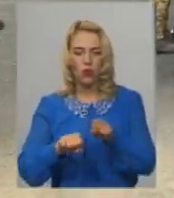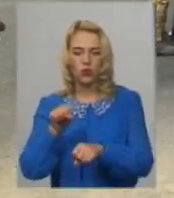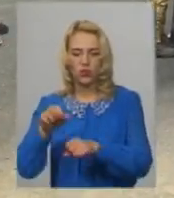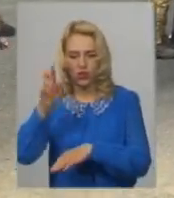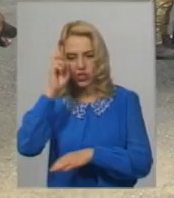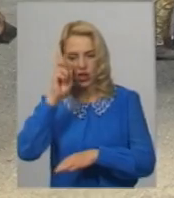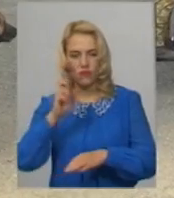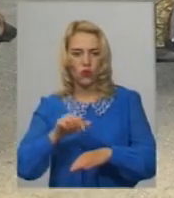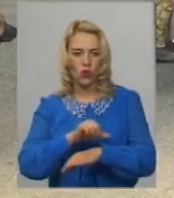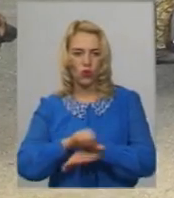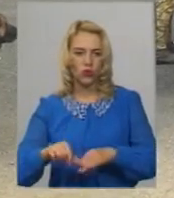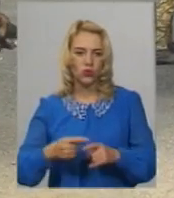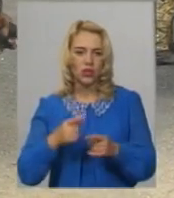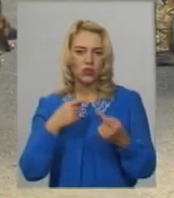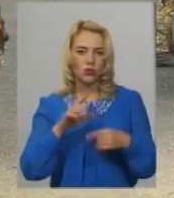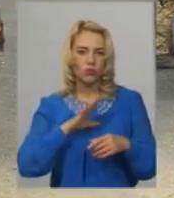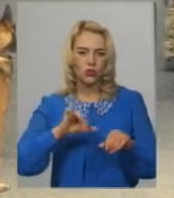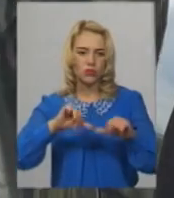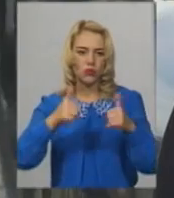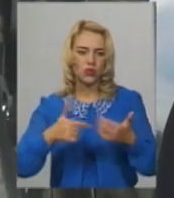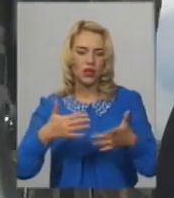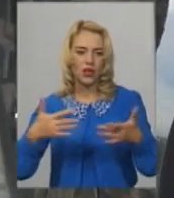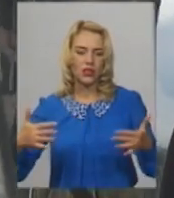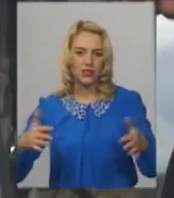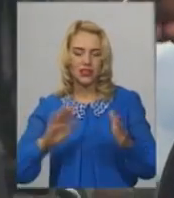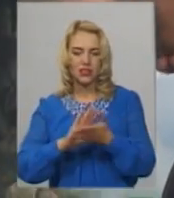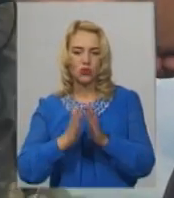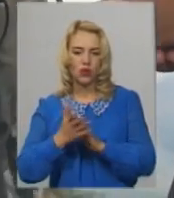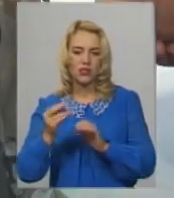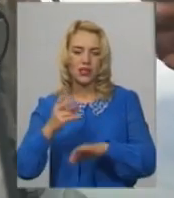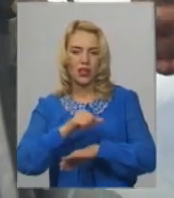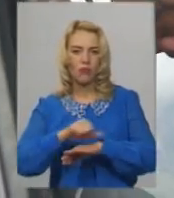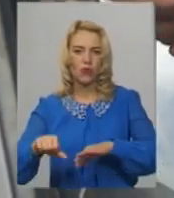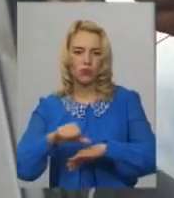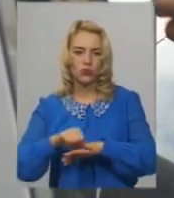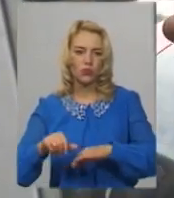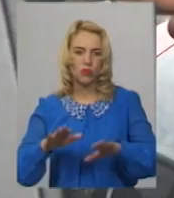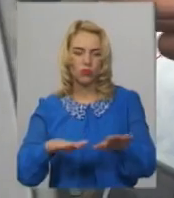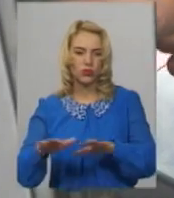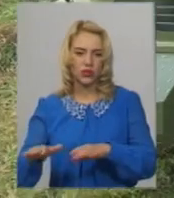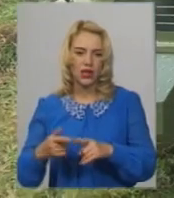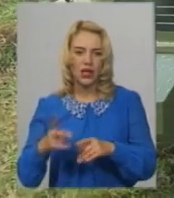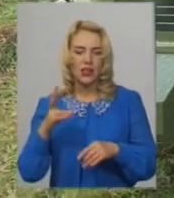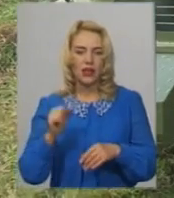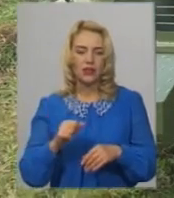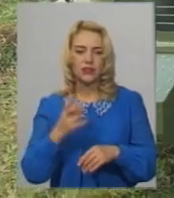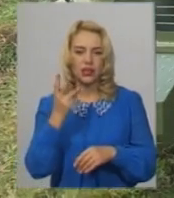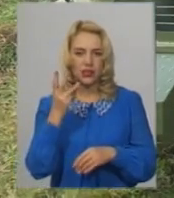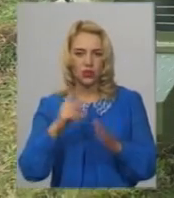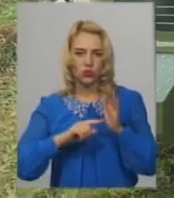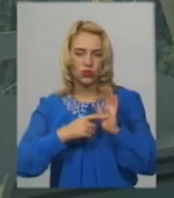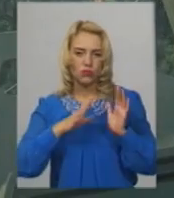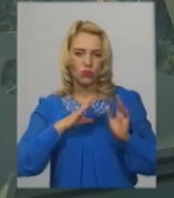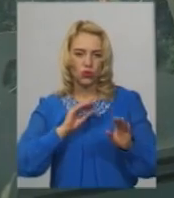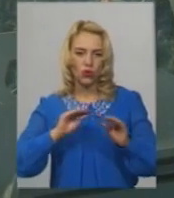другій – були змодельовані різні ситуації на контрольно-пропускному пункті на зразок лінії розмежування непідконтрольних територій. На третій точці